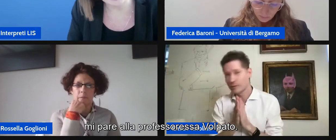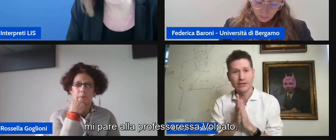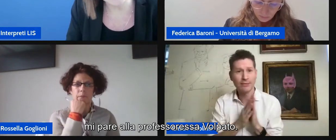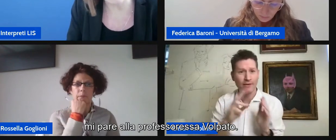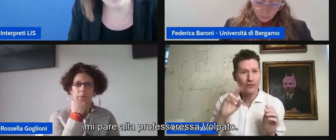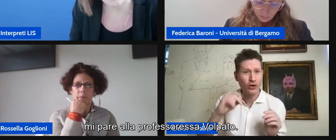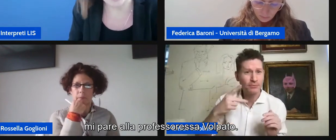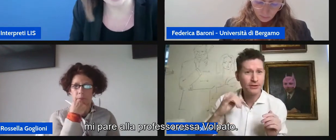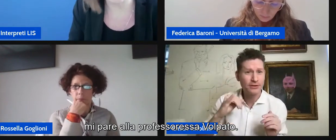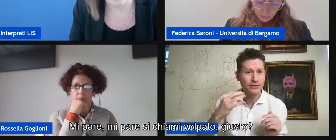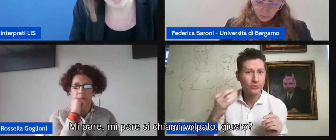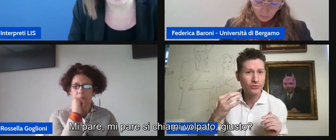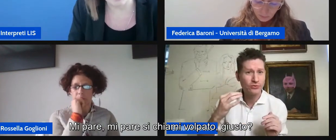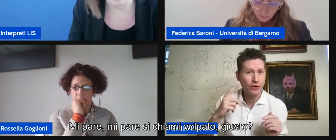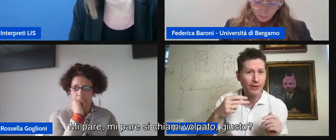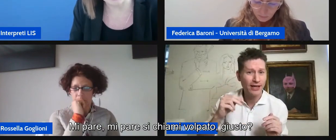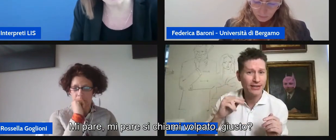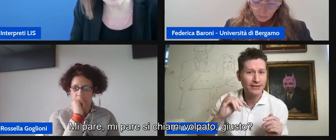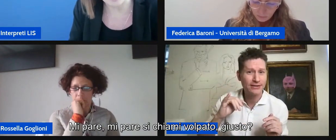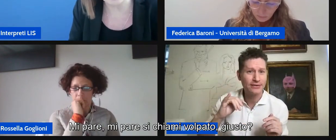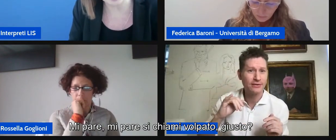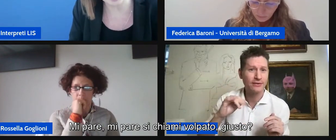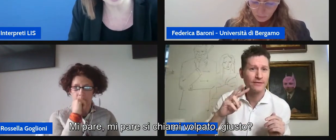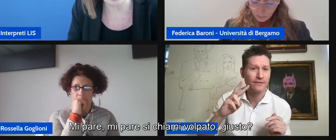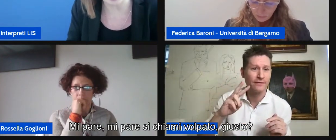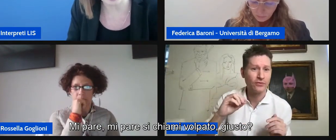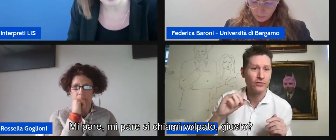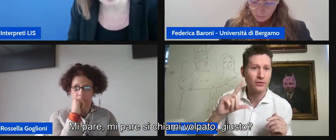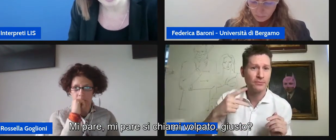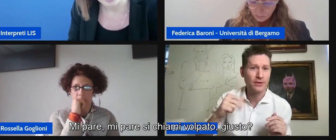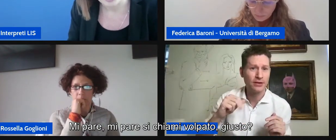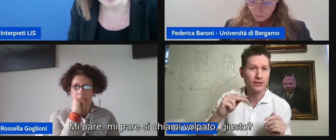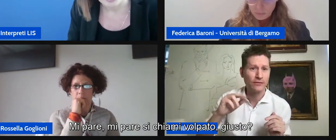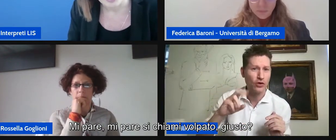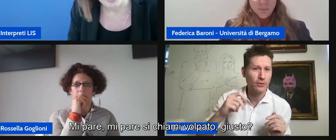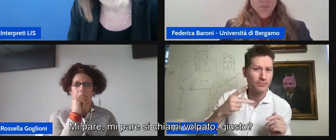pare la professoressa Volpato mi pare mi pare che si chiami Volpato giusto?